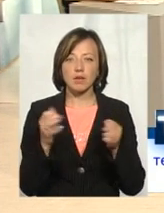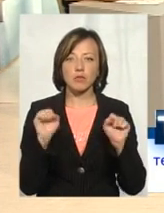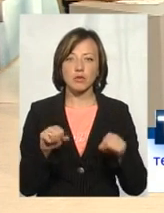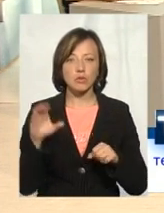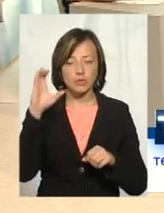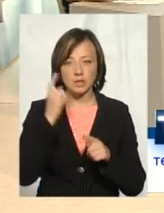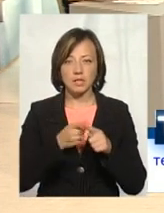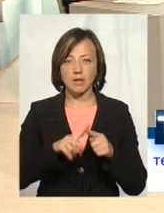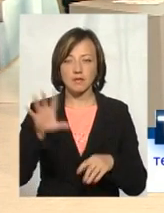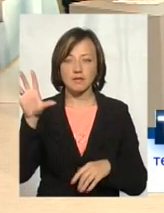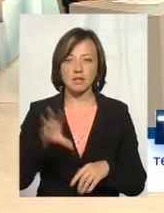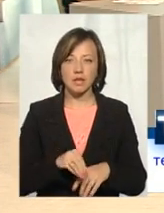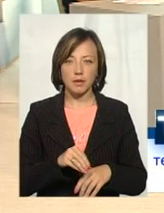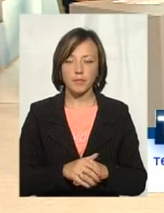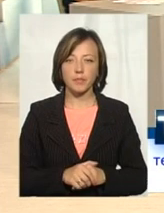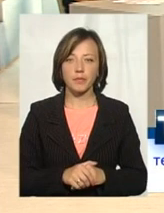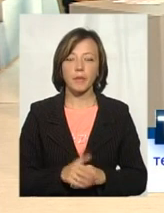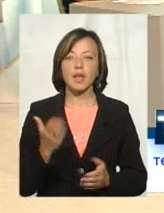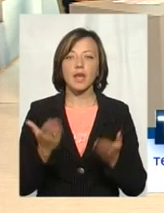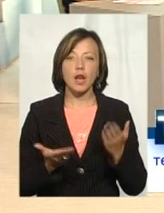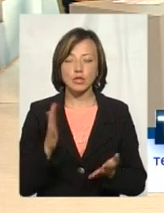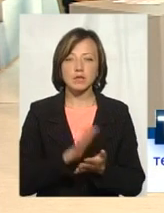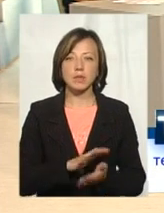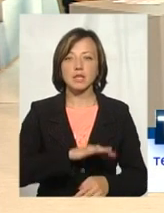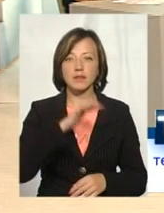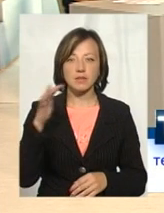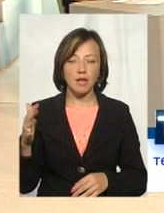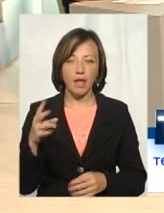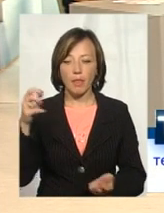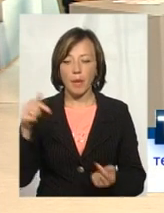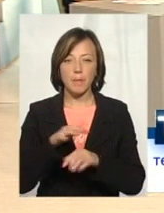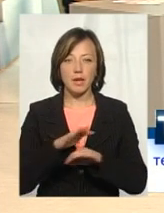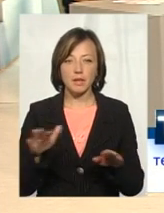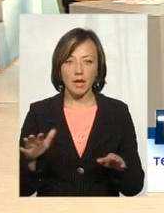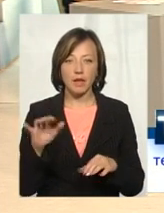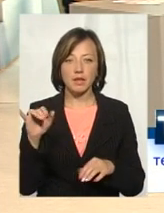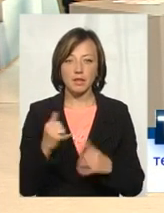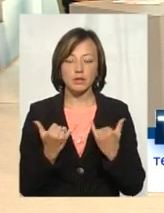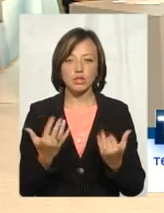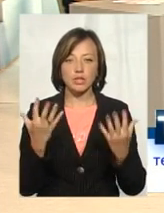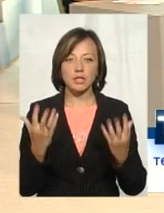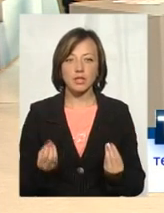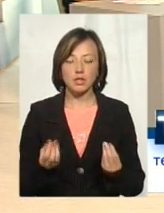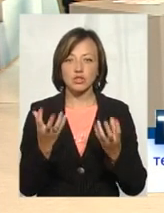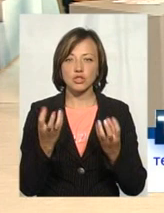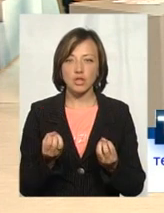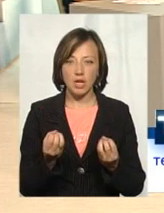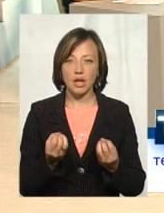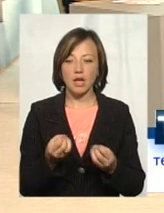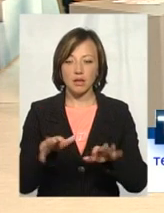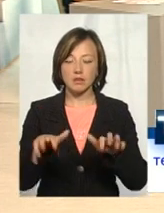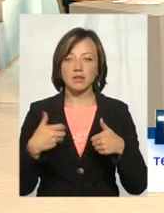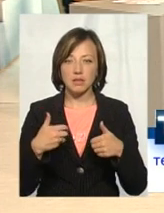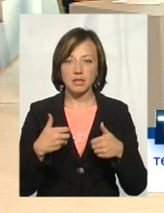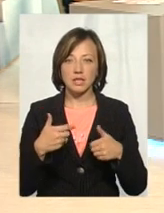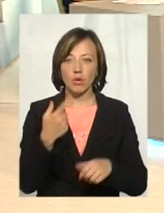слухати це все? Якщо світі звалися непридатні, і на сьогоднішній день вони ще прикупили гектар в